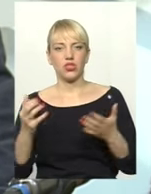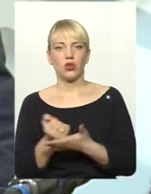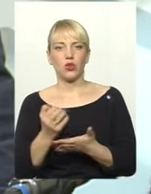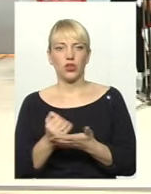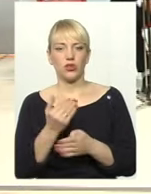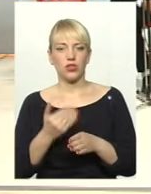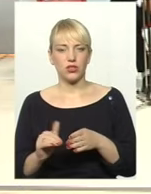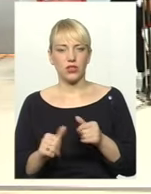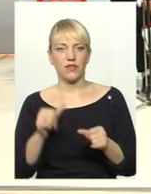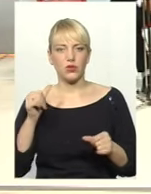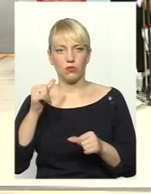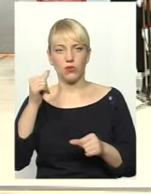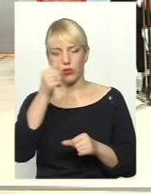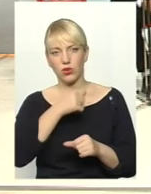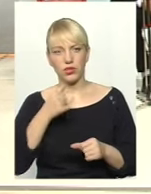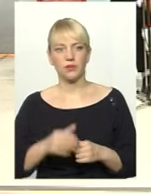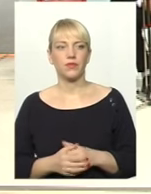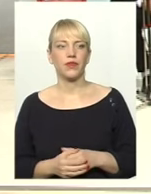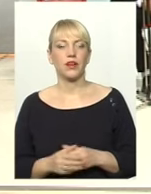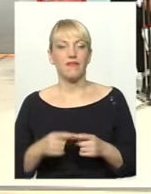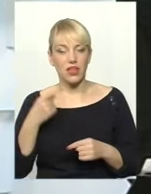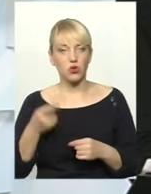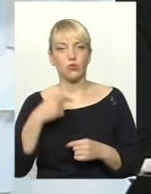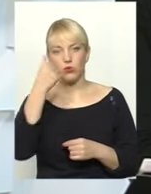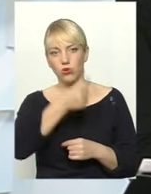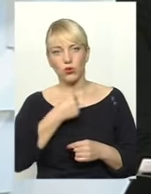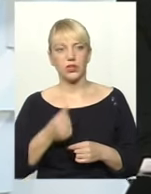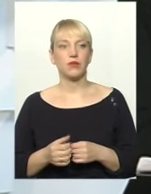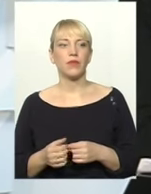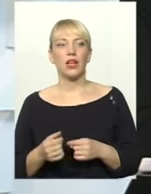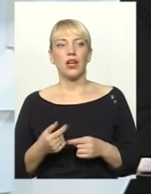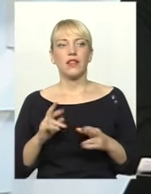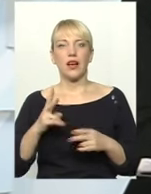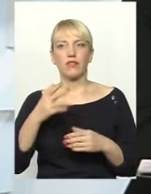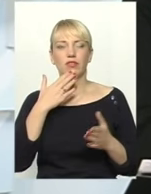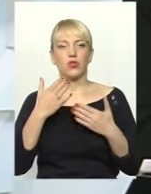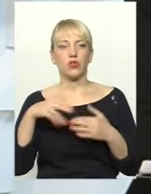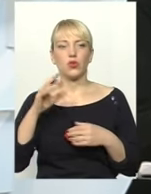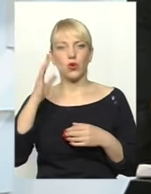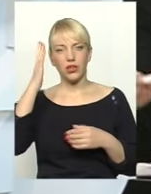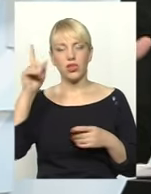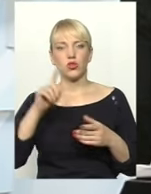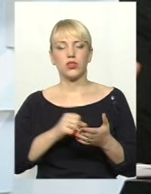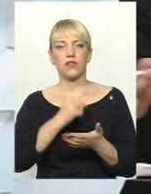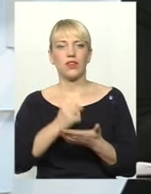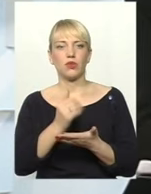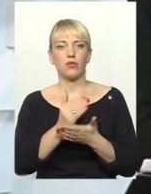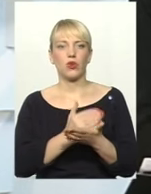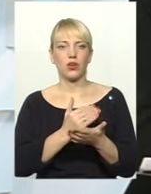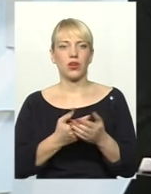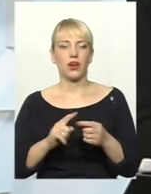році. Івана Васильовичу, як ви ставитеся до ідеї щодо затвердження програми проведення конкурсу